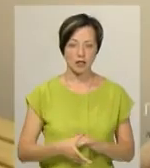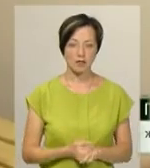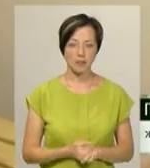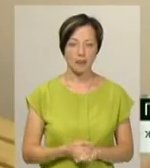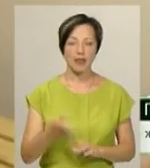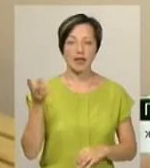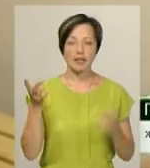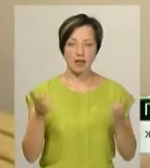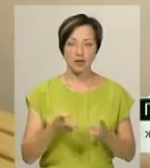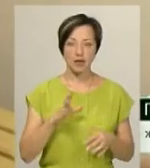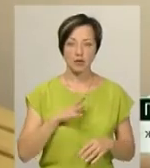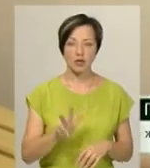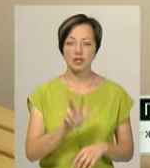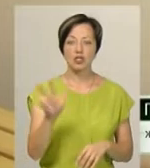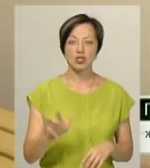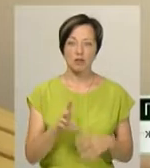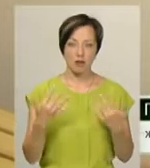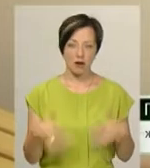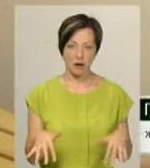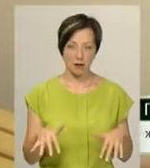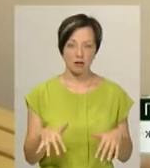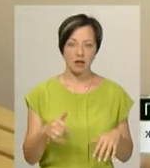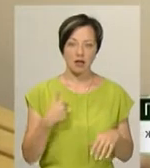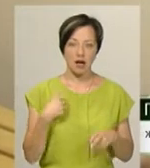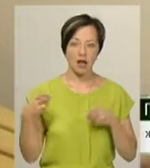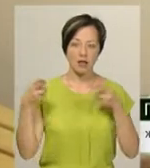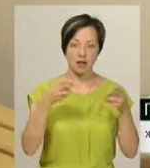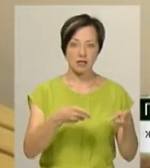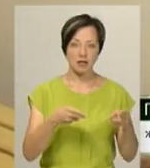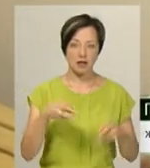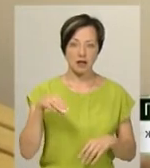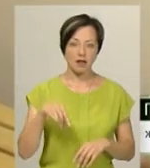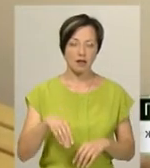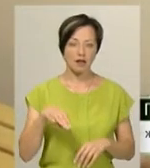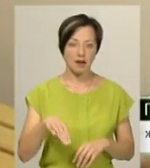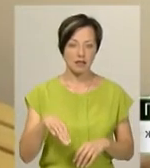Треба було години три потратити, тим більше, що я їздила туди на таксі.